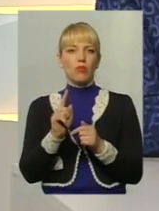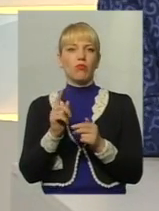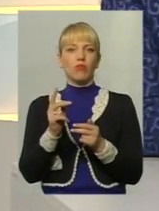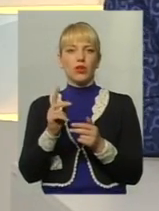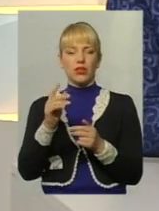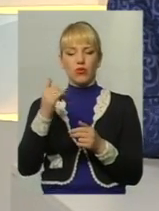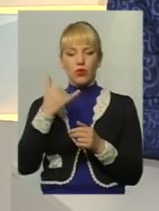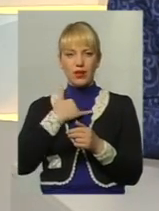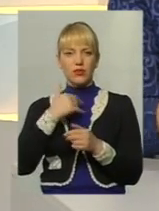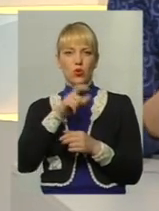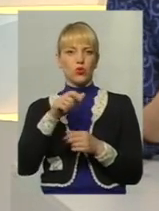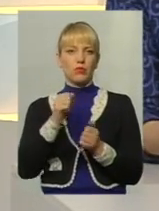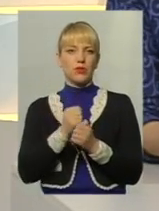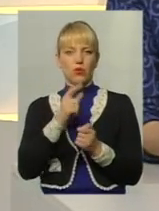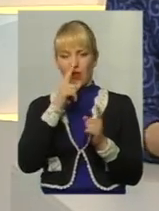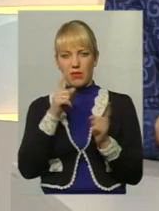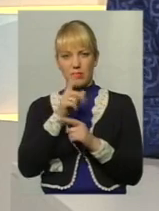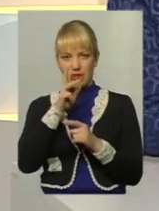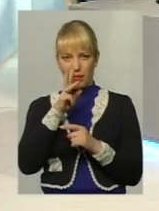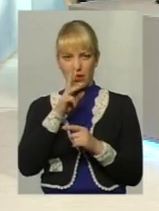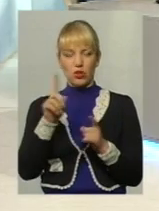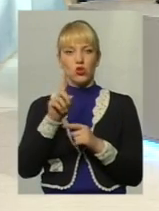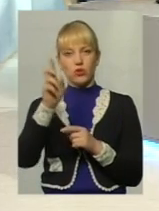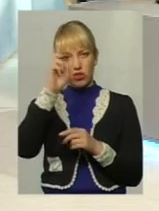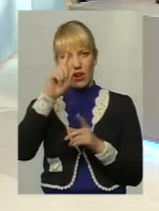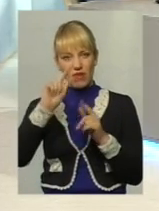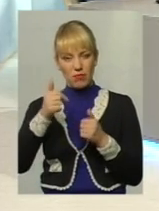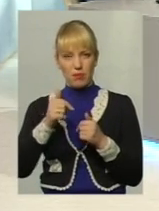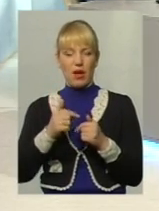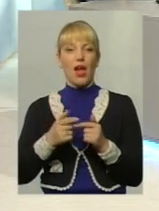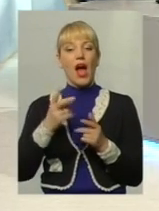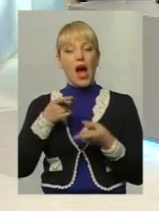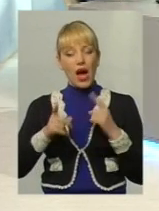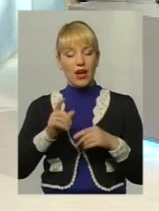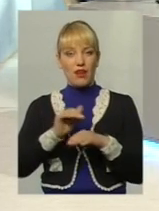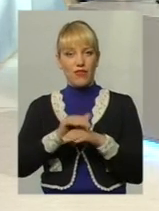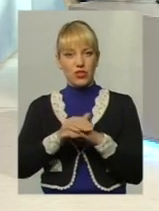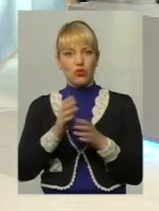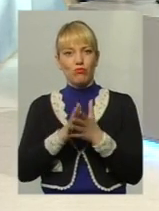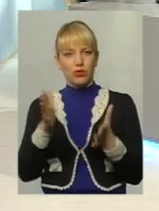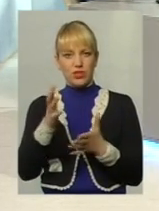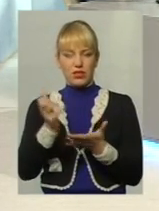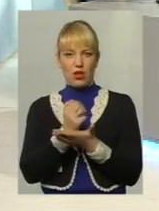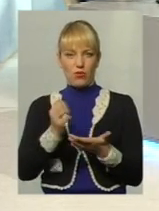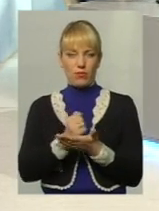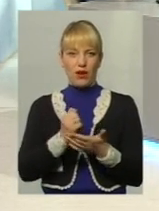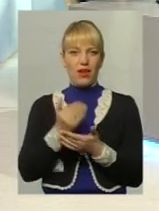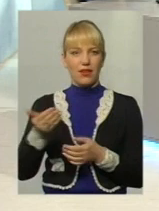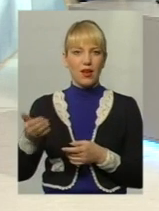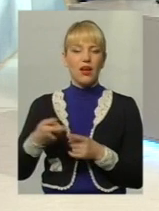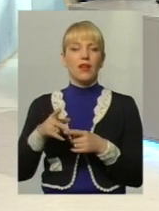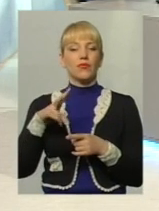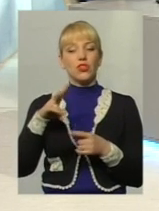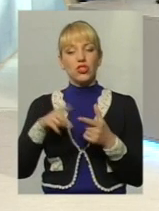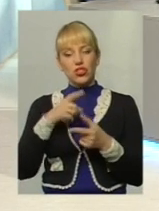вимагає держава. А реальні заробітки значно вищі. Чи реально в наших умовах,